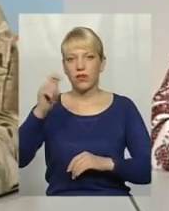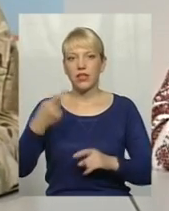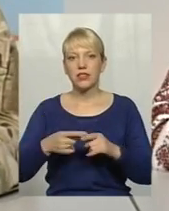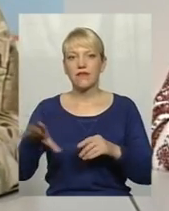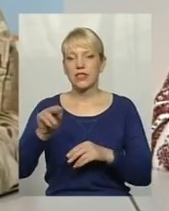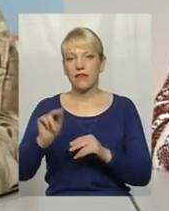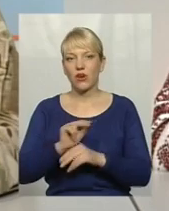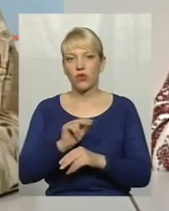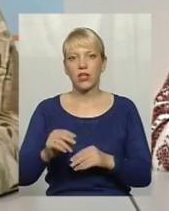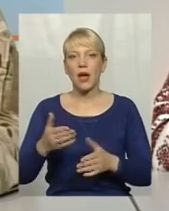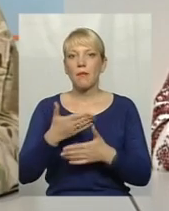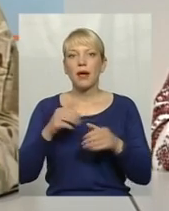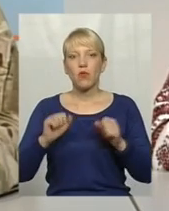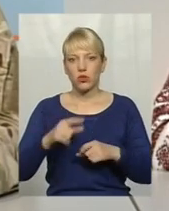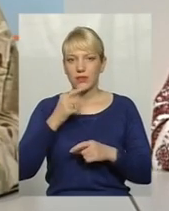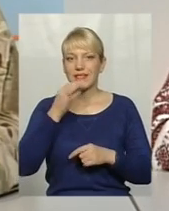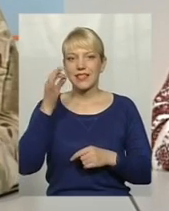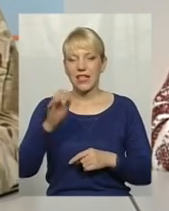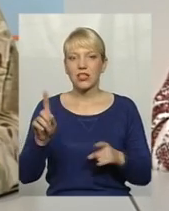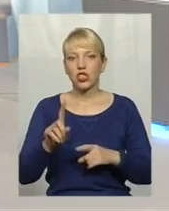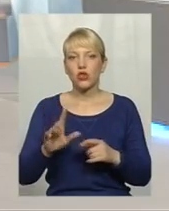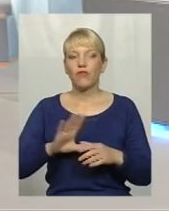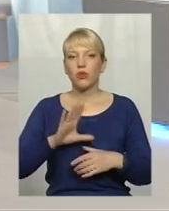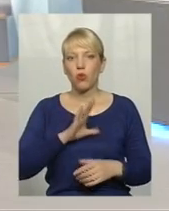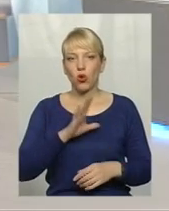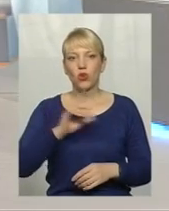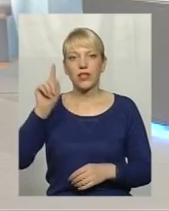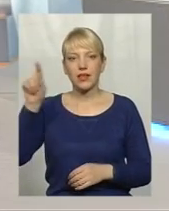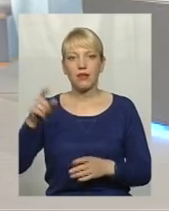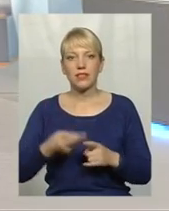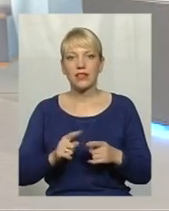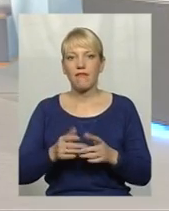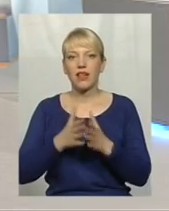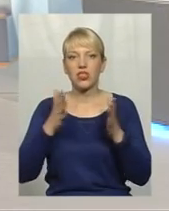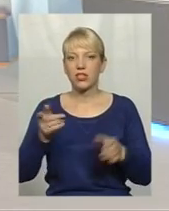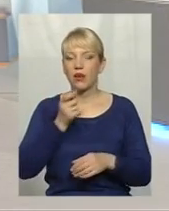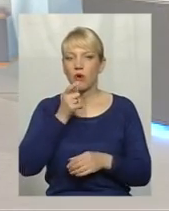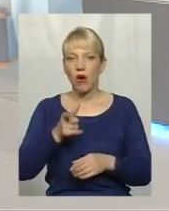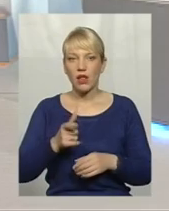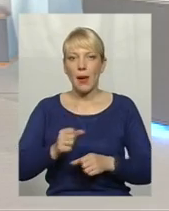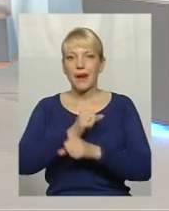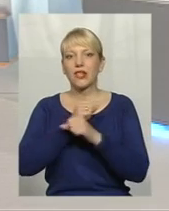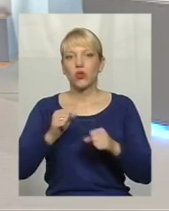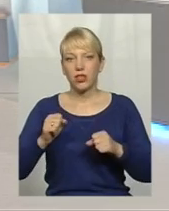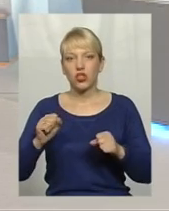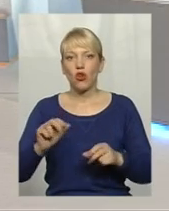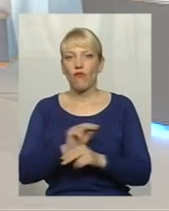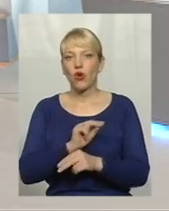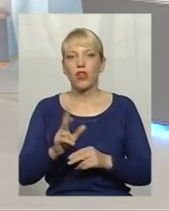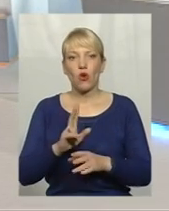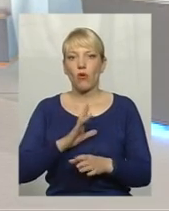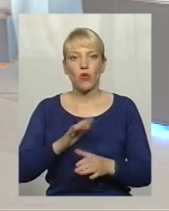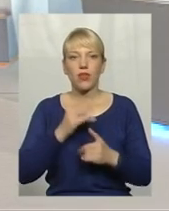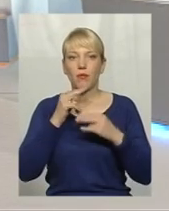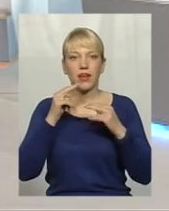військово-патріотичне. Те, що відбулося там, це, по суті, та величезна прогалина патріотичного виховання, якому не приділяли